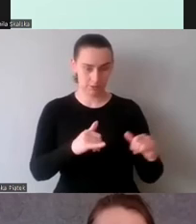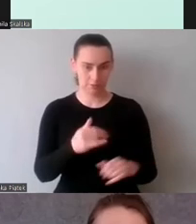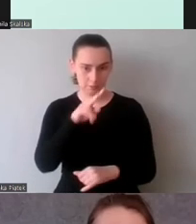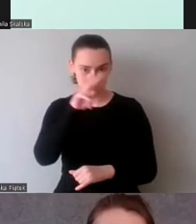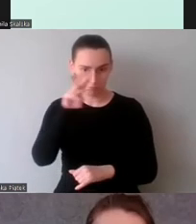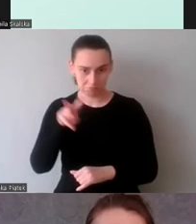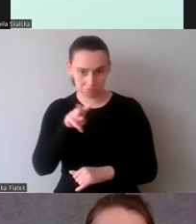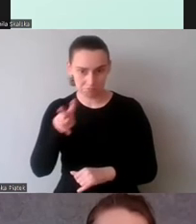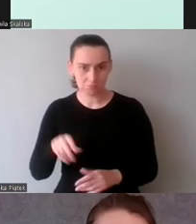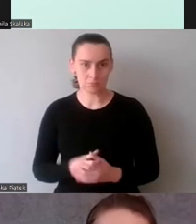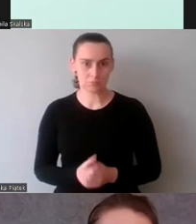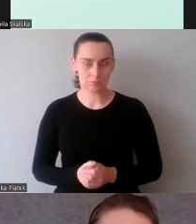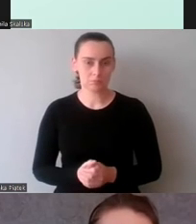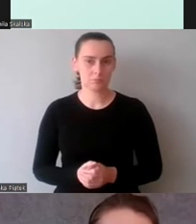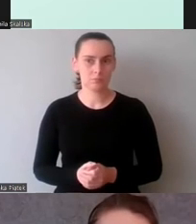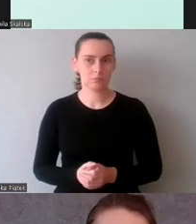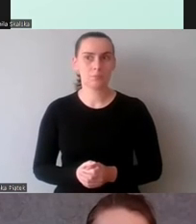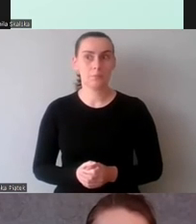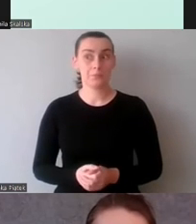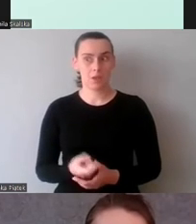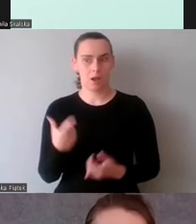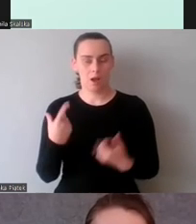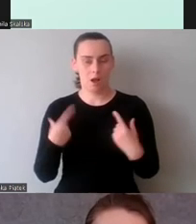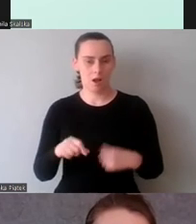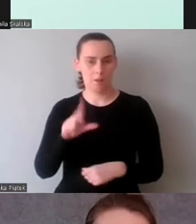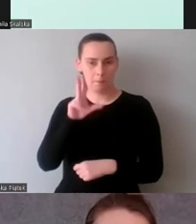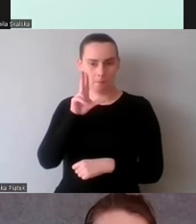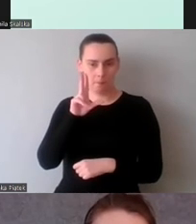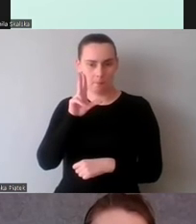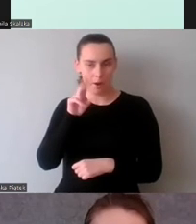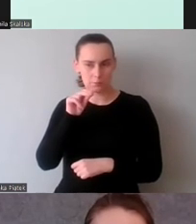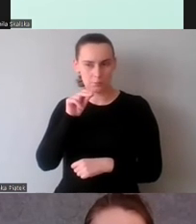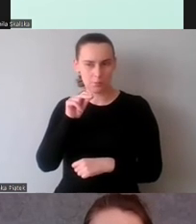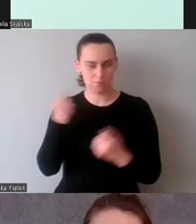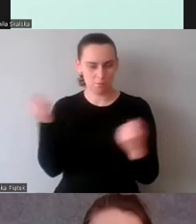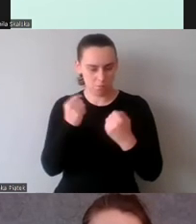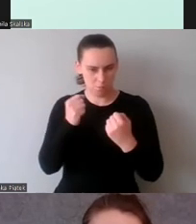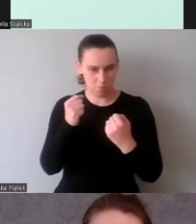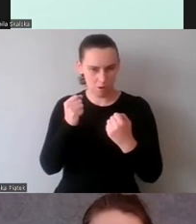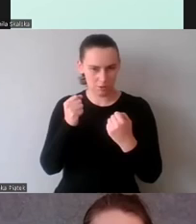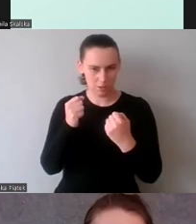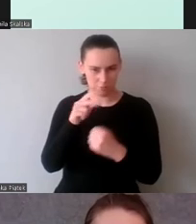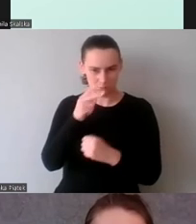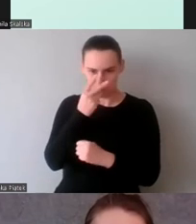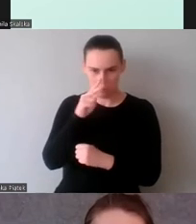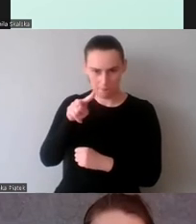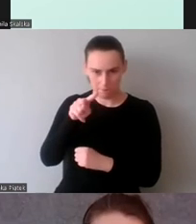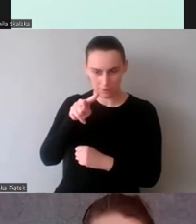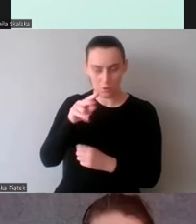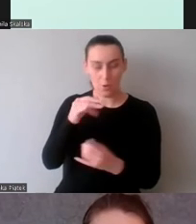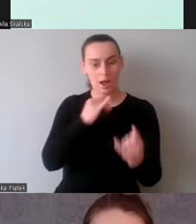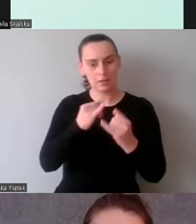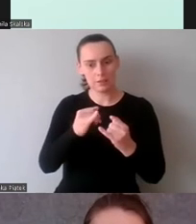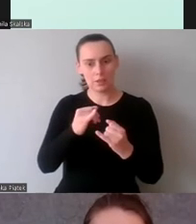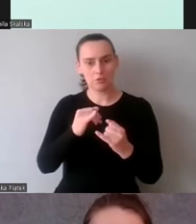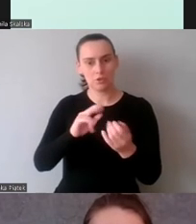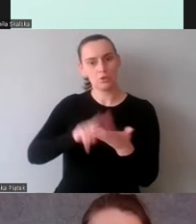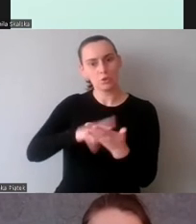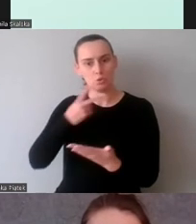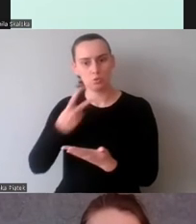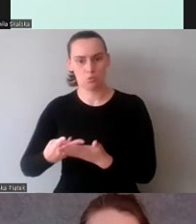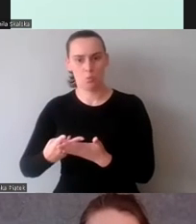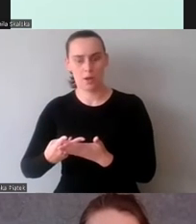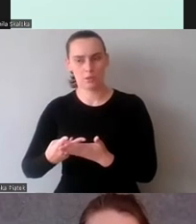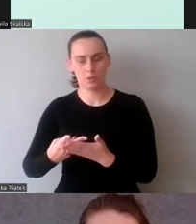Patrywanie się w mówce było bardziej powszechne, kiedy tłumacze tłumaczyli na język klienta. Więc kiedy